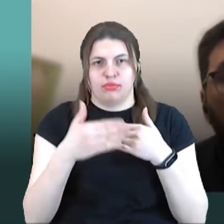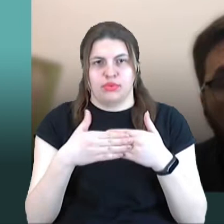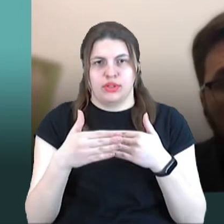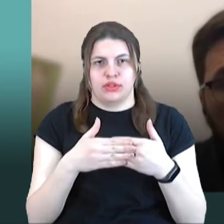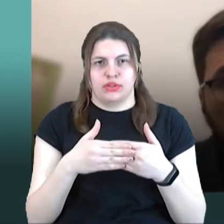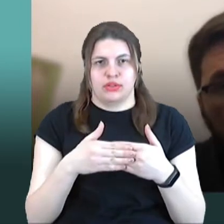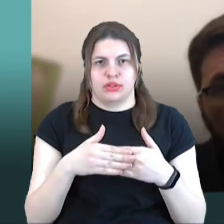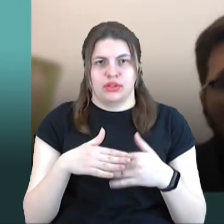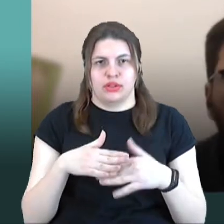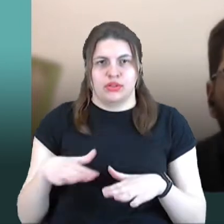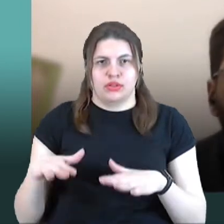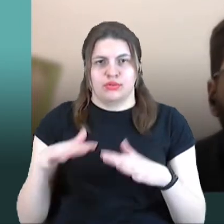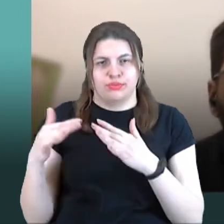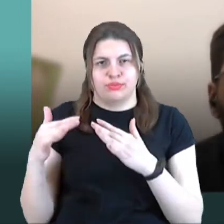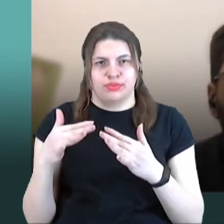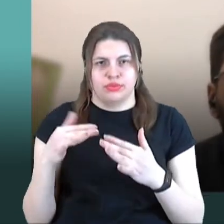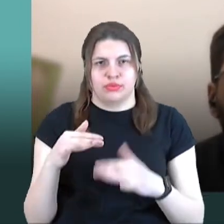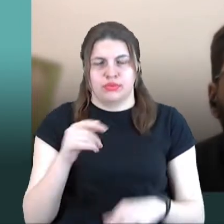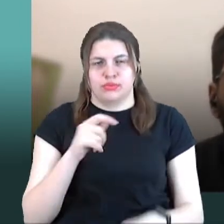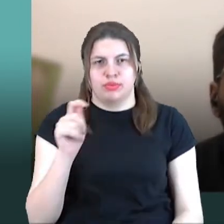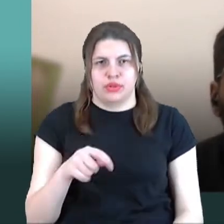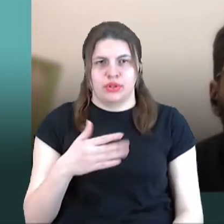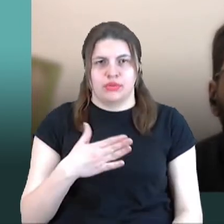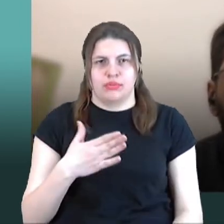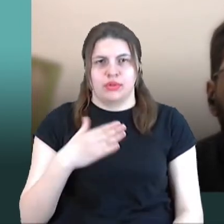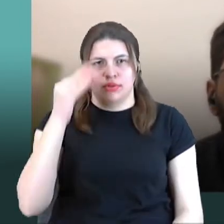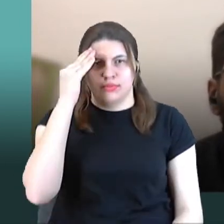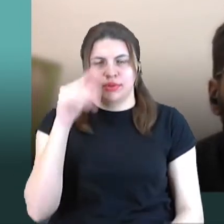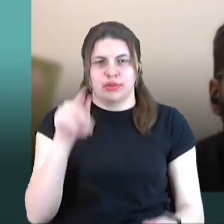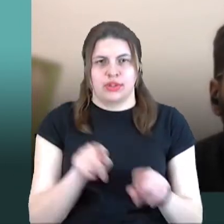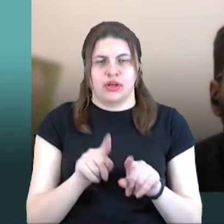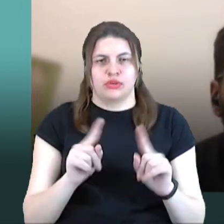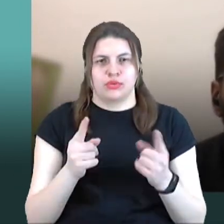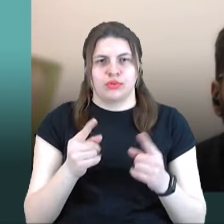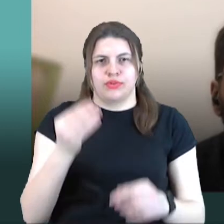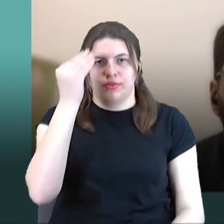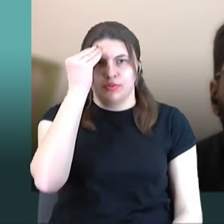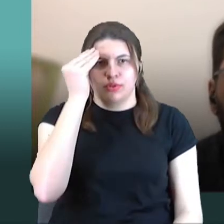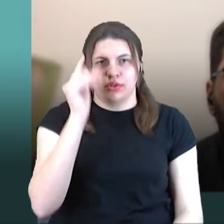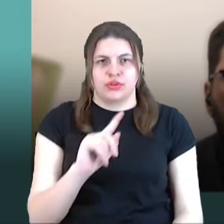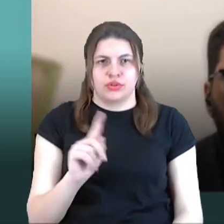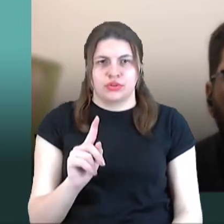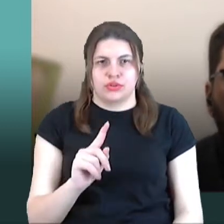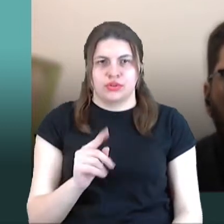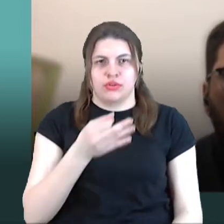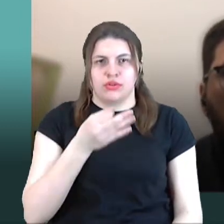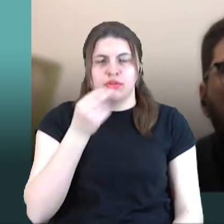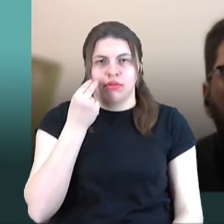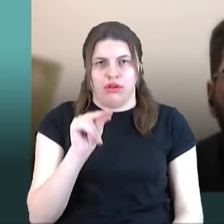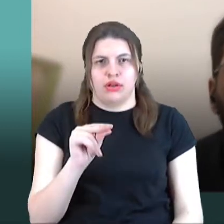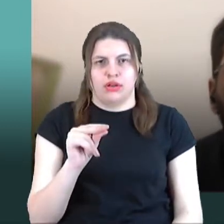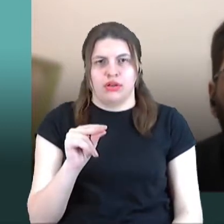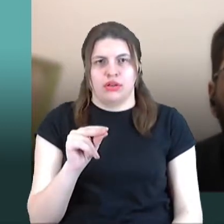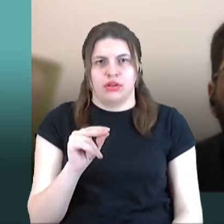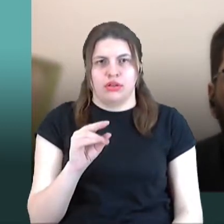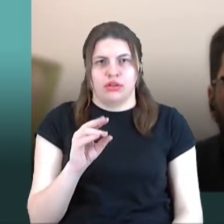зони бойових дій. Така моя думка. Чому ви вважаєте, що краще працювати над наземним сполученням, а не